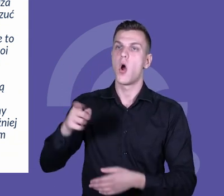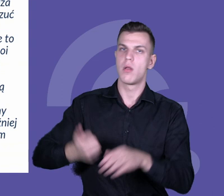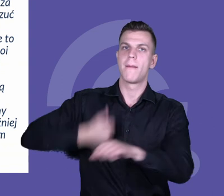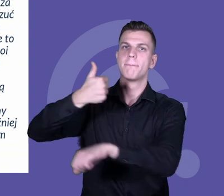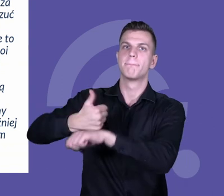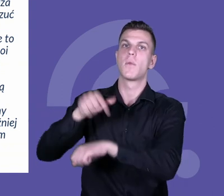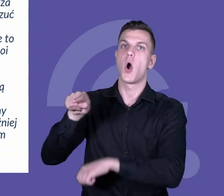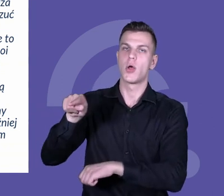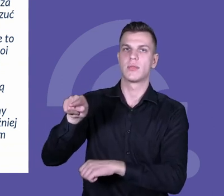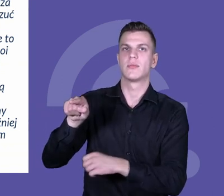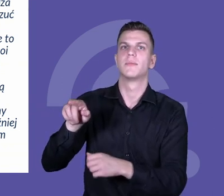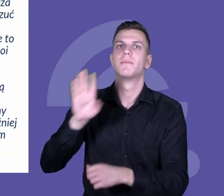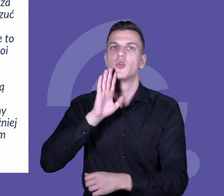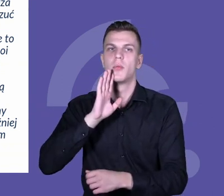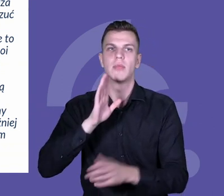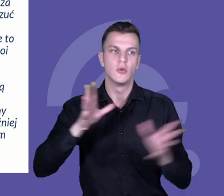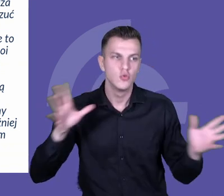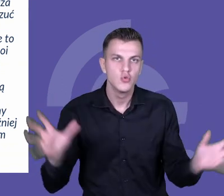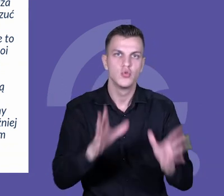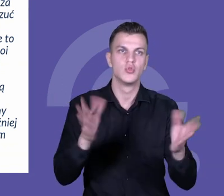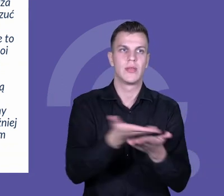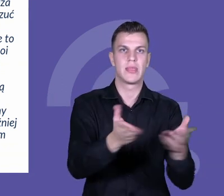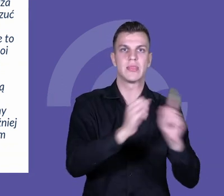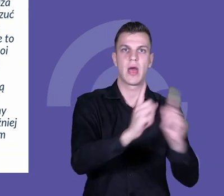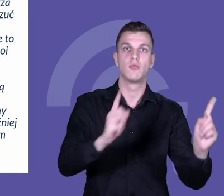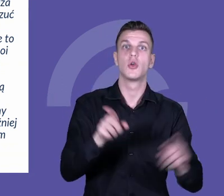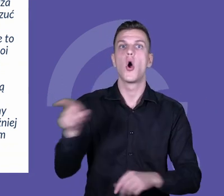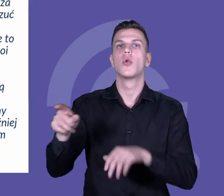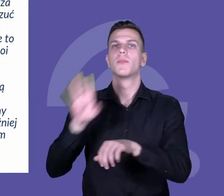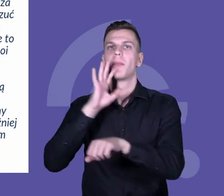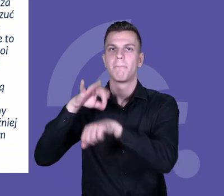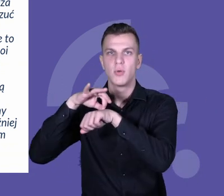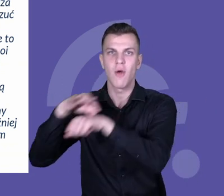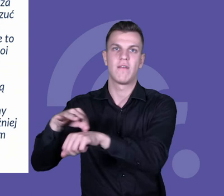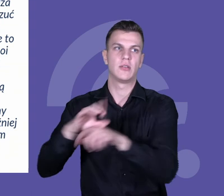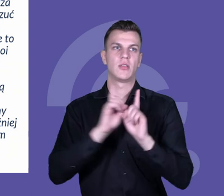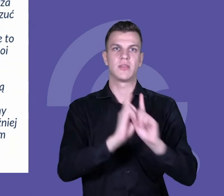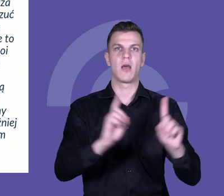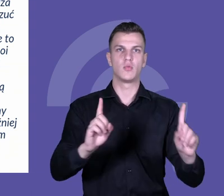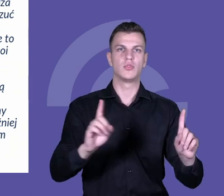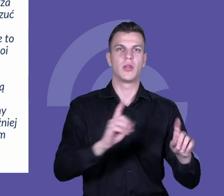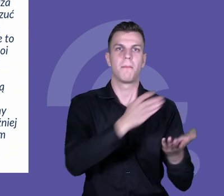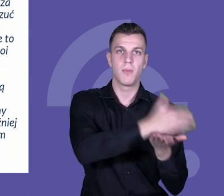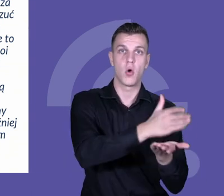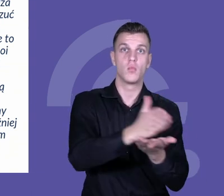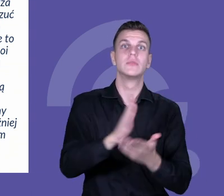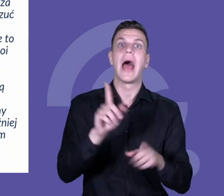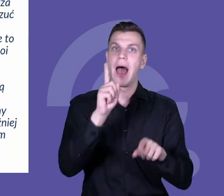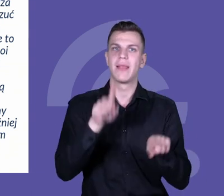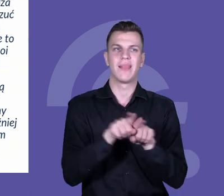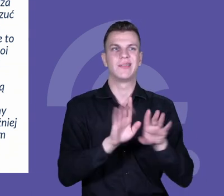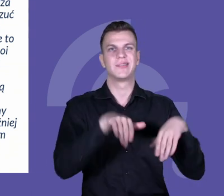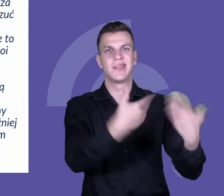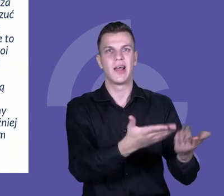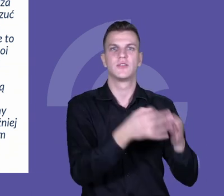przywódcy, który wspiera swoich nauczycieli, który animuje współpracę, który oddaje pole nauczycielom i daje im swobodę do działania, w tych